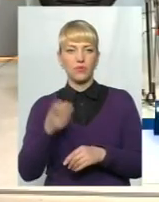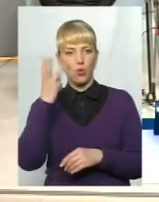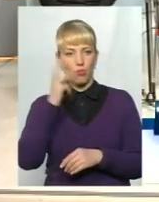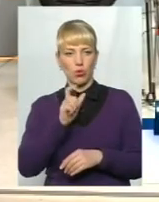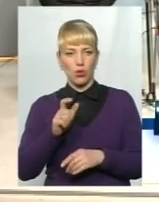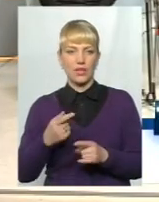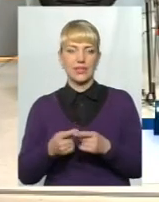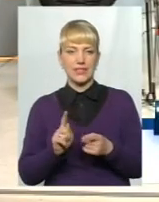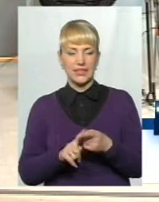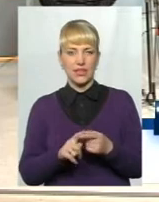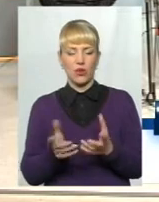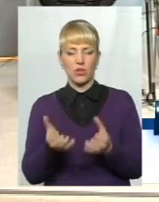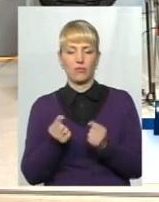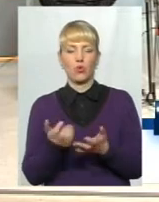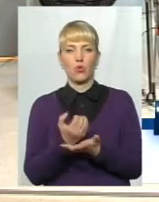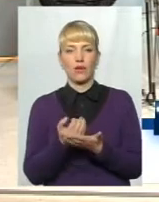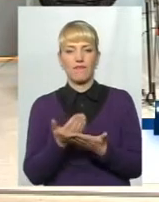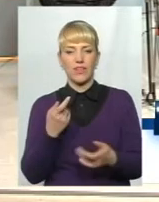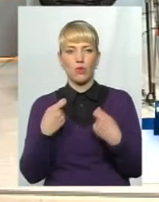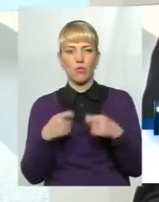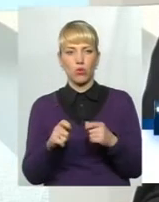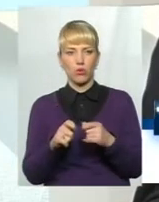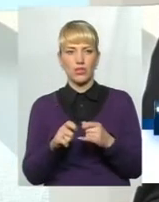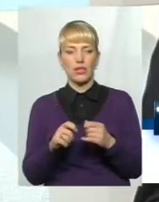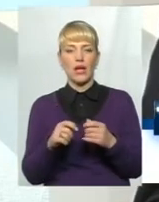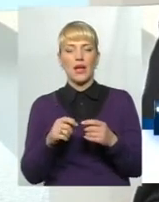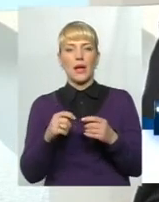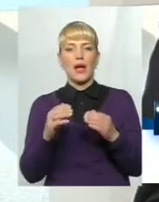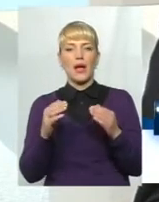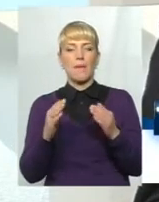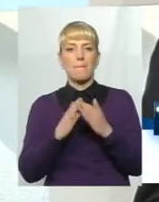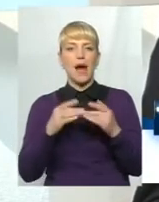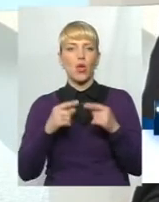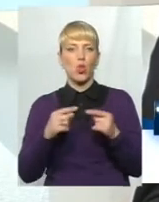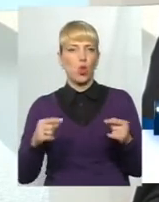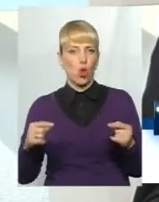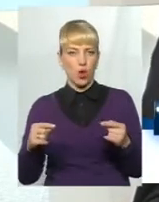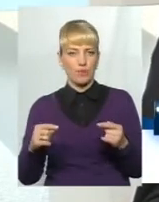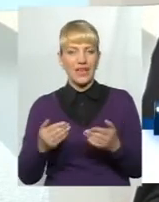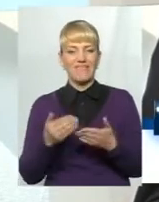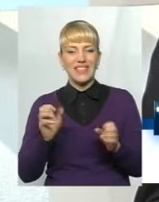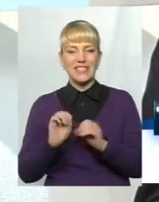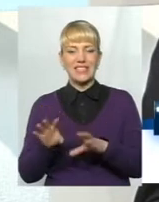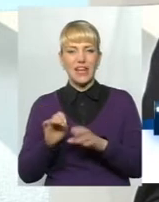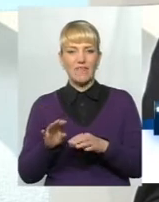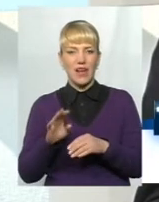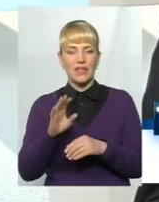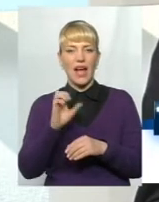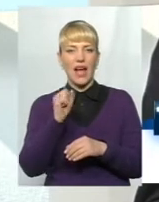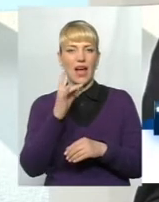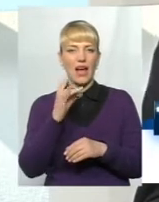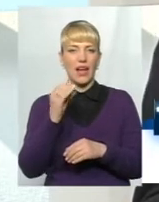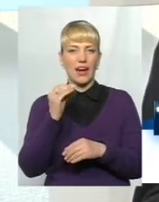доходи від продажу рухомого і нерухомого майна, від здавання майна в оренду і